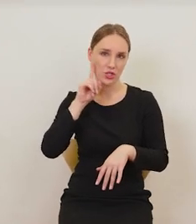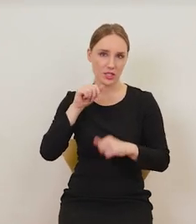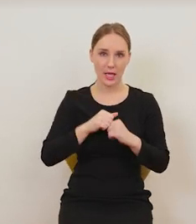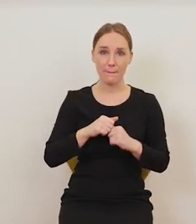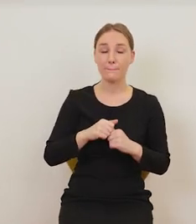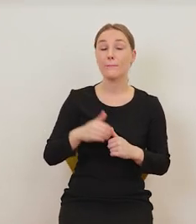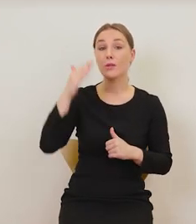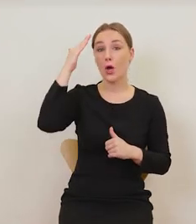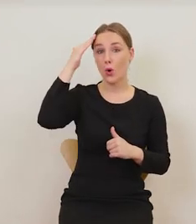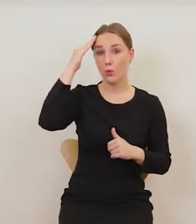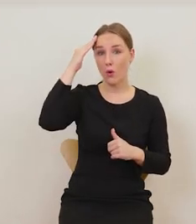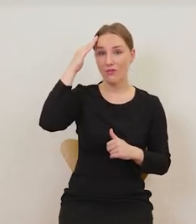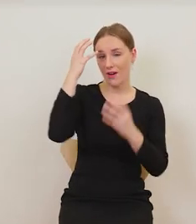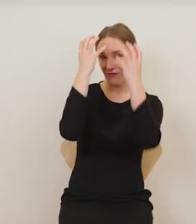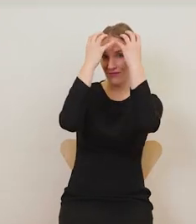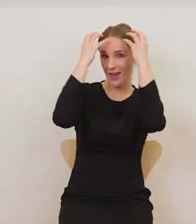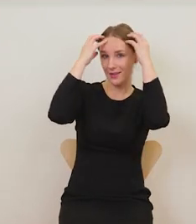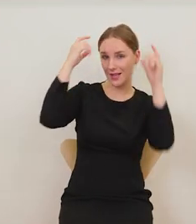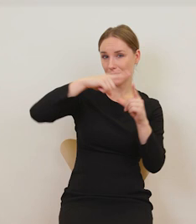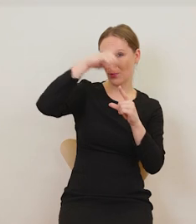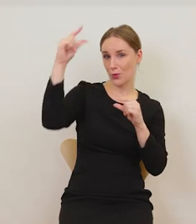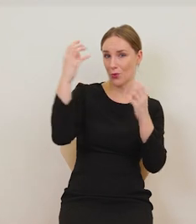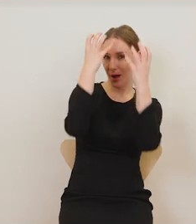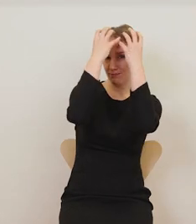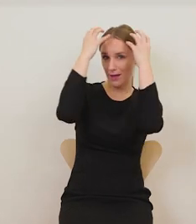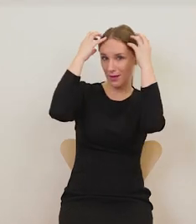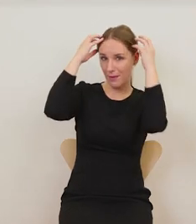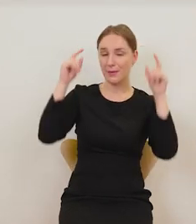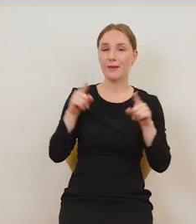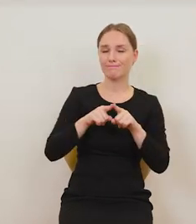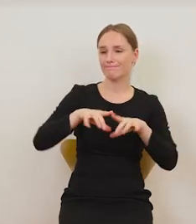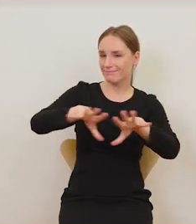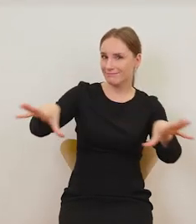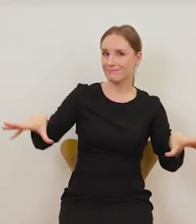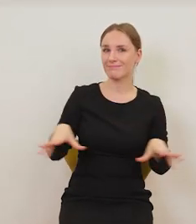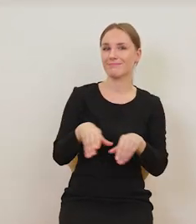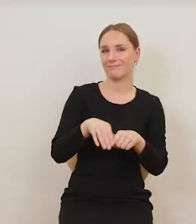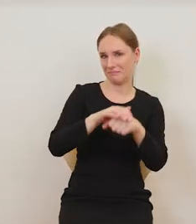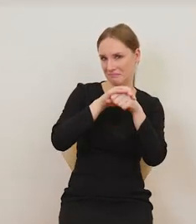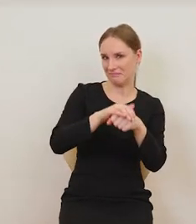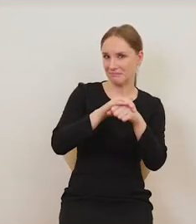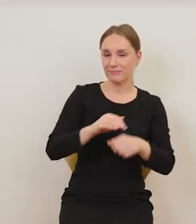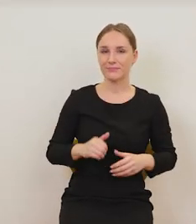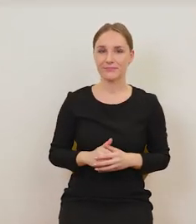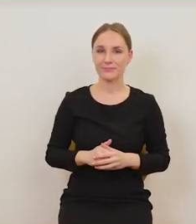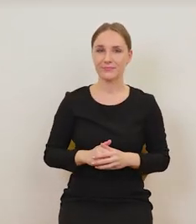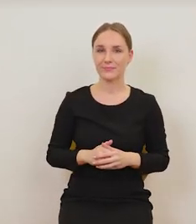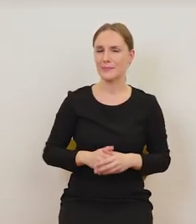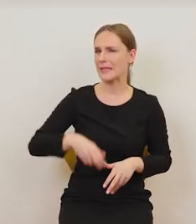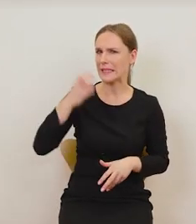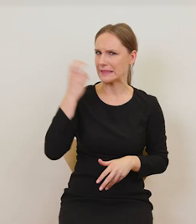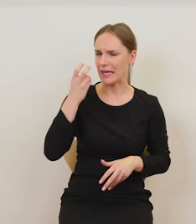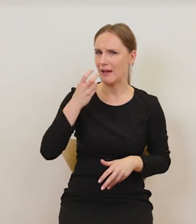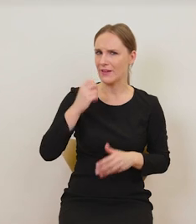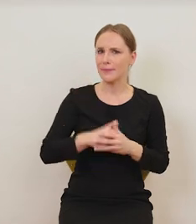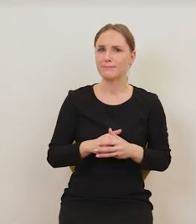głowie ma wieniec, pióropusz i w otoczeniu jego kompanii. Tu ciekawa scena,